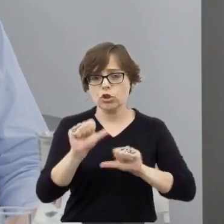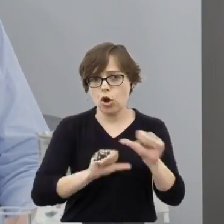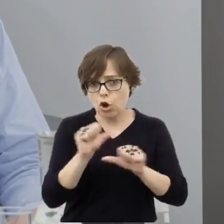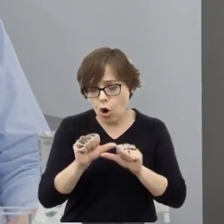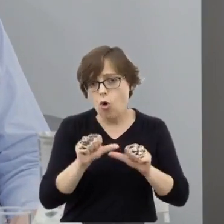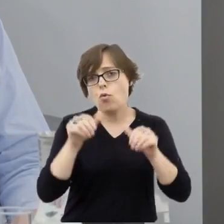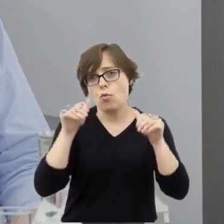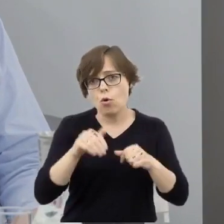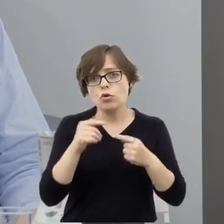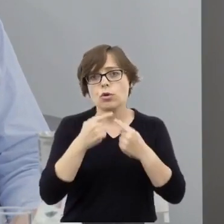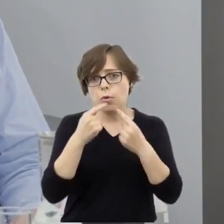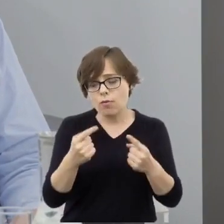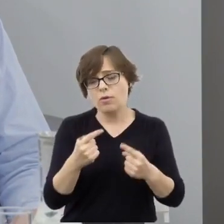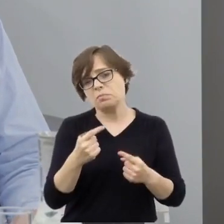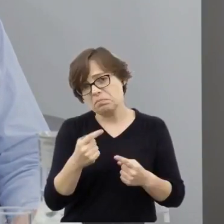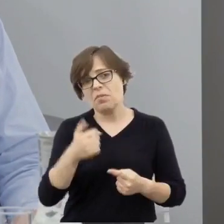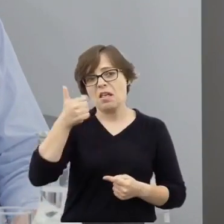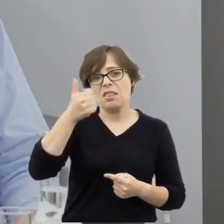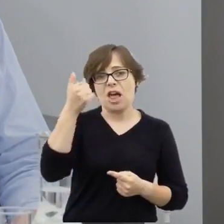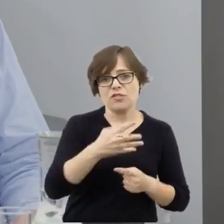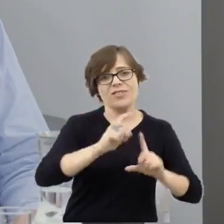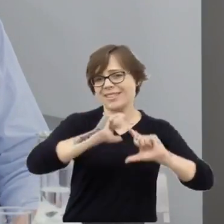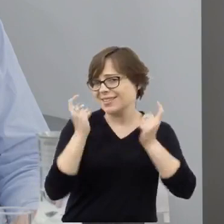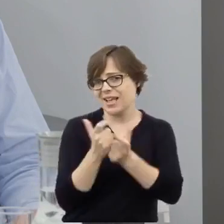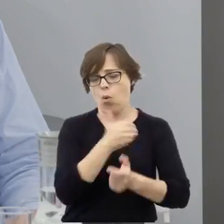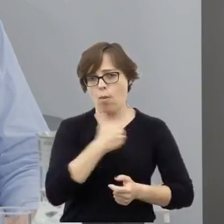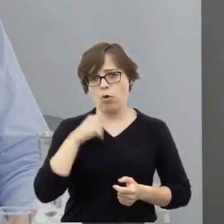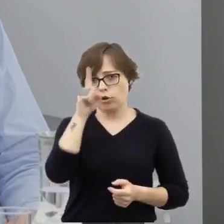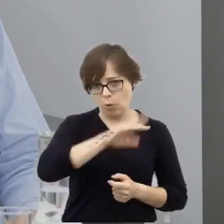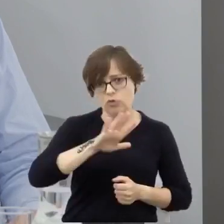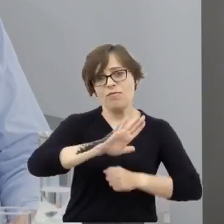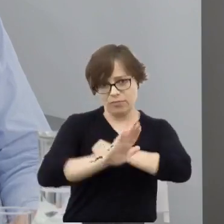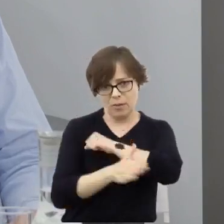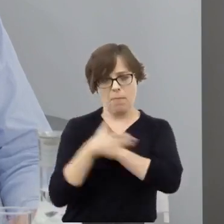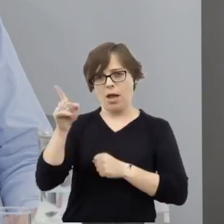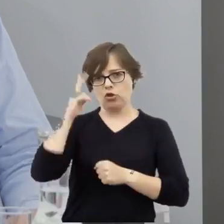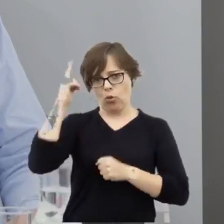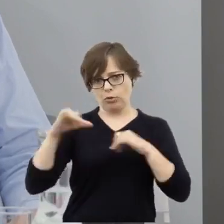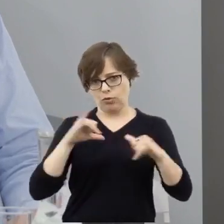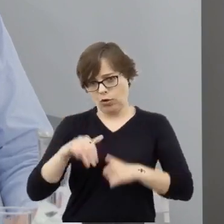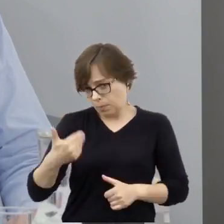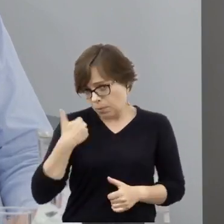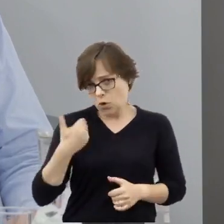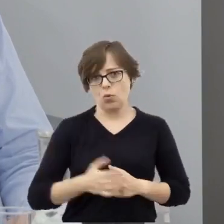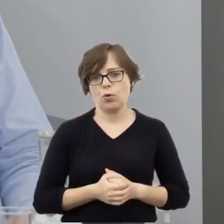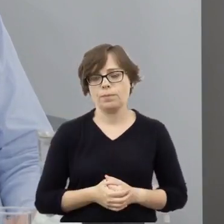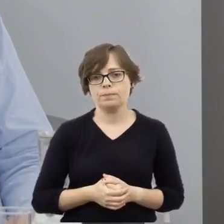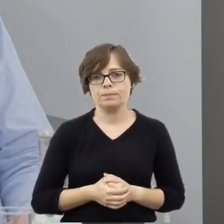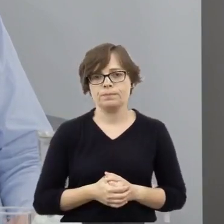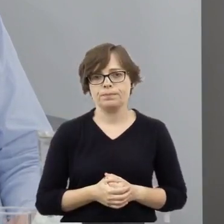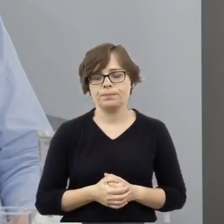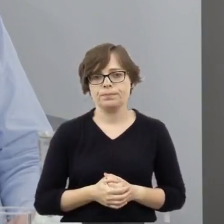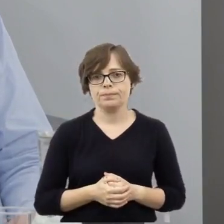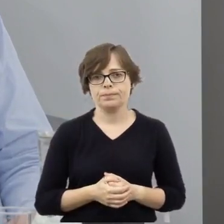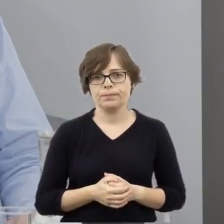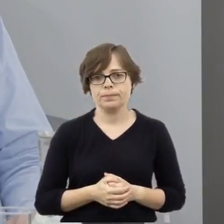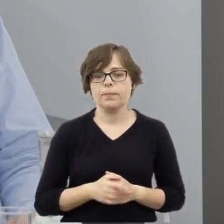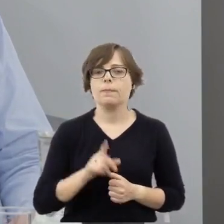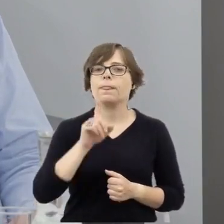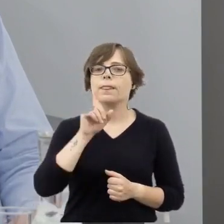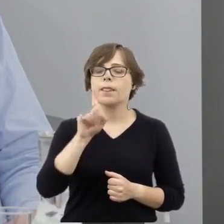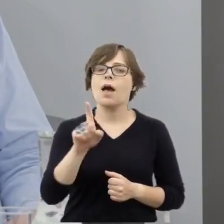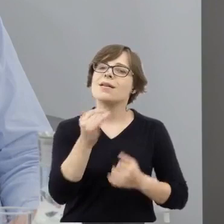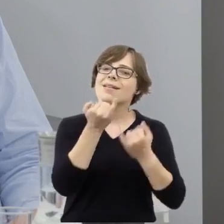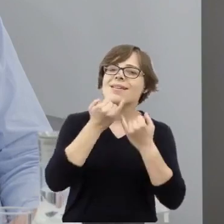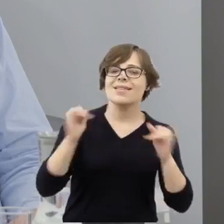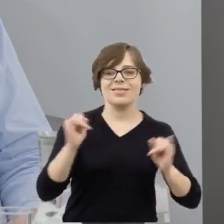poparciu 1,4 całego polskiego społeczeństwa. Jeśli chodzi o reakcje